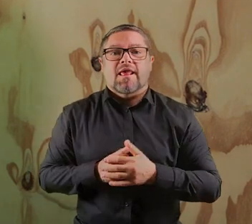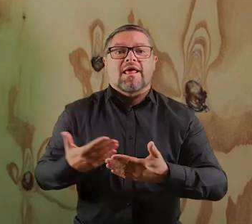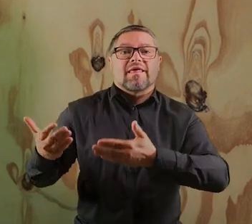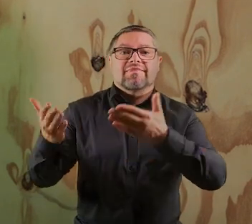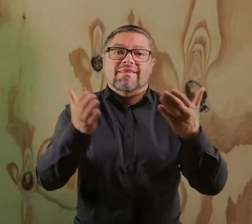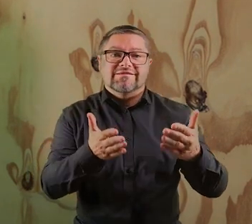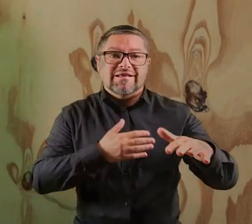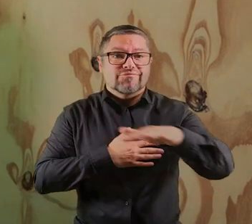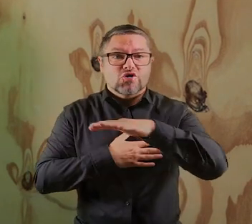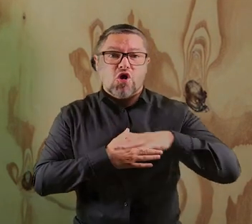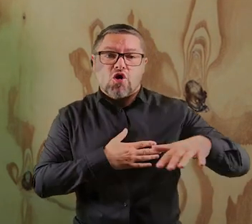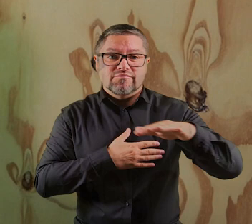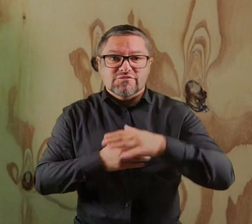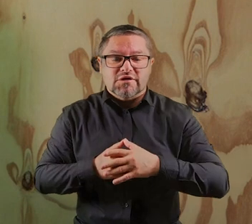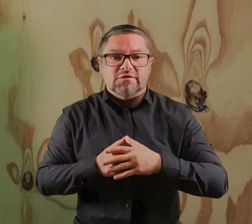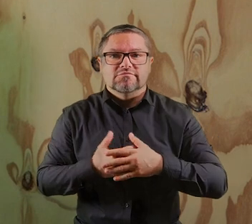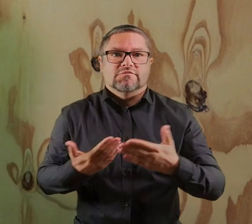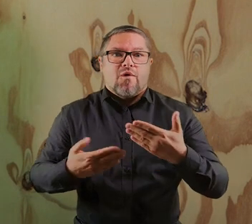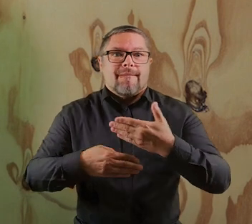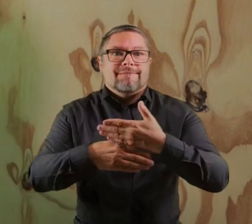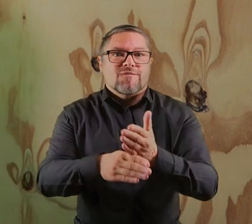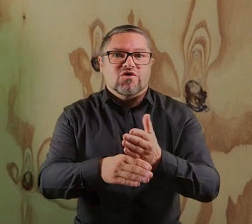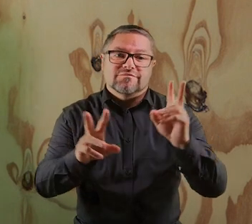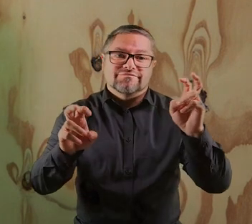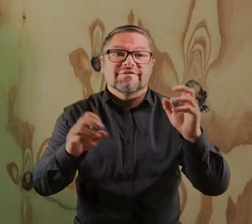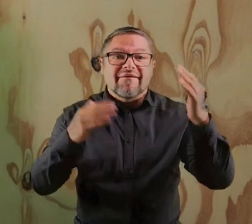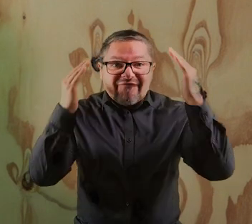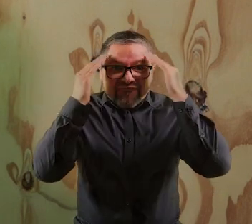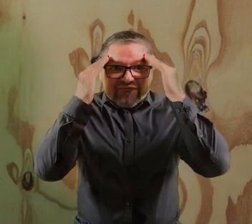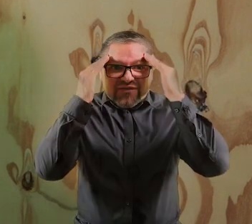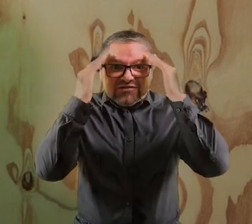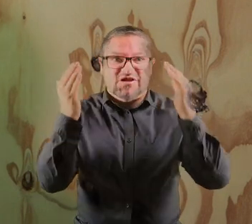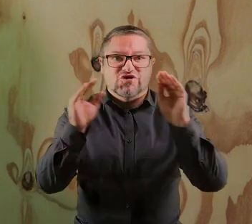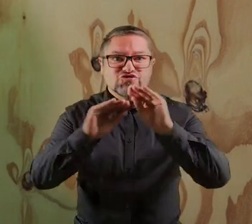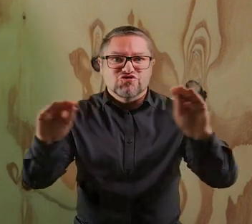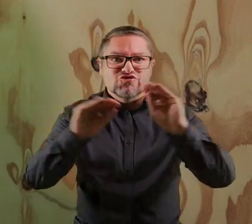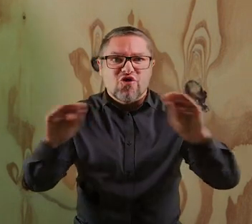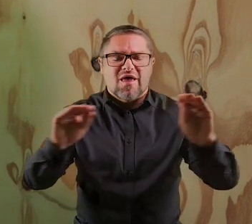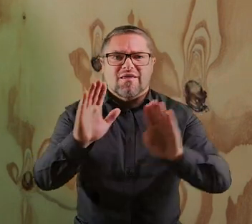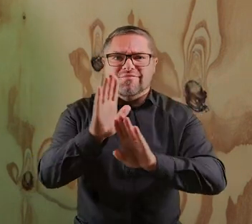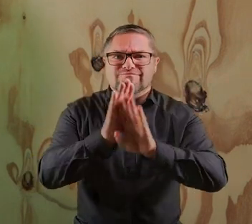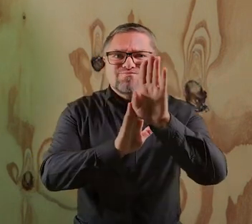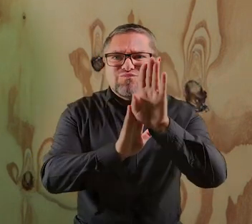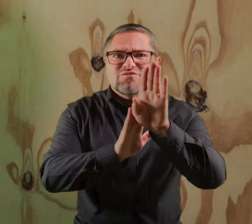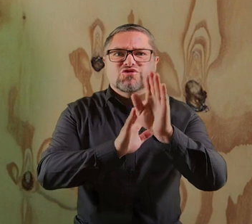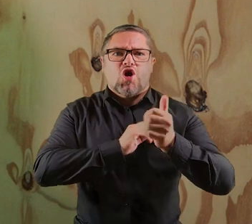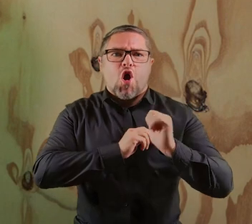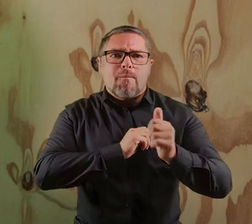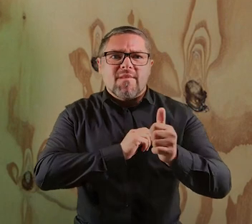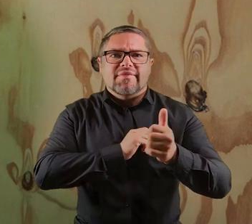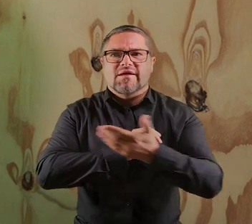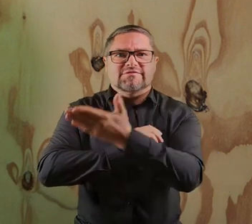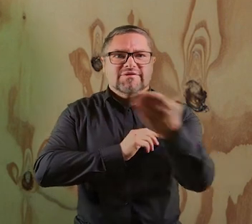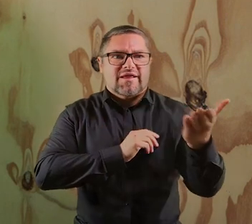obszarem to jest dzielenie się wiedzą, szkoleniami, czyli podnoszenie kompetencji zarówno